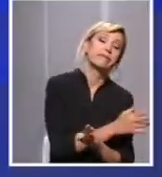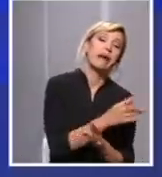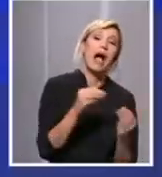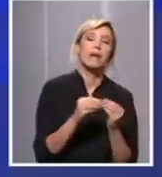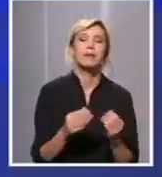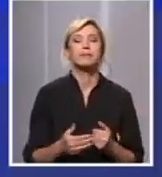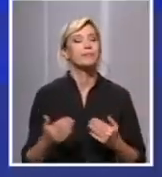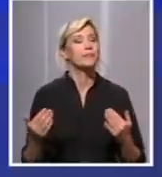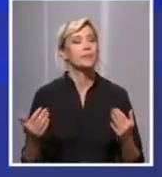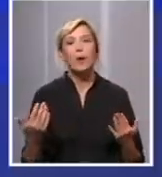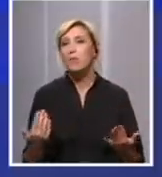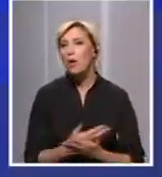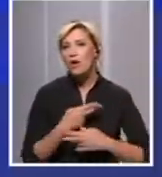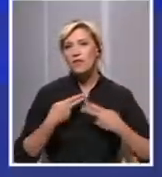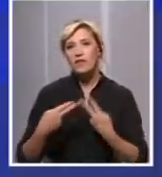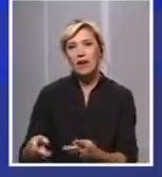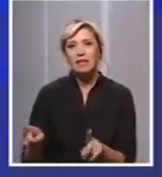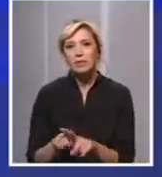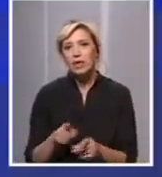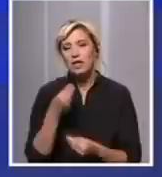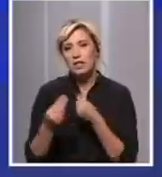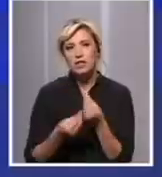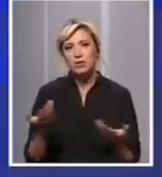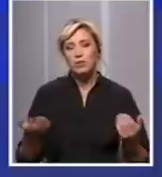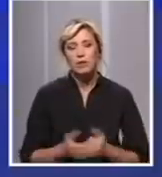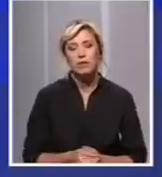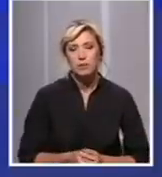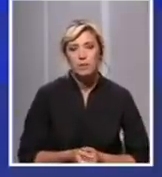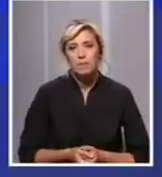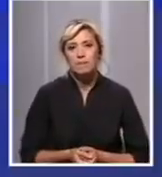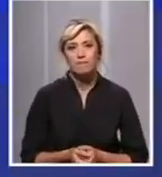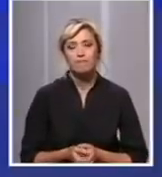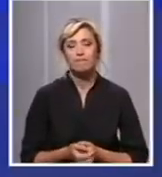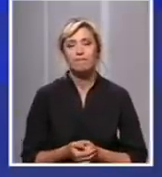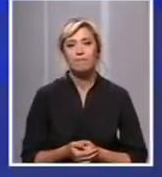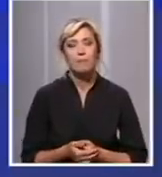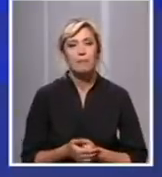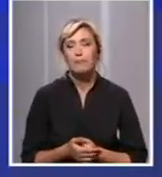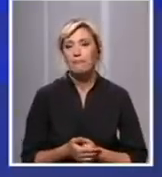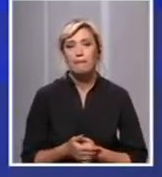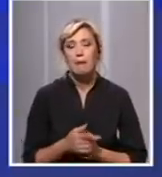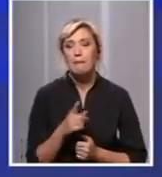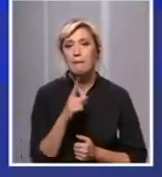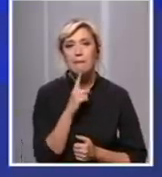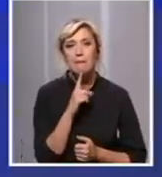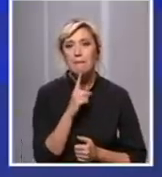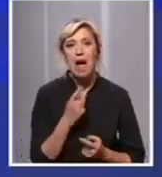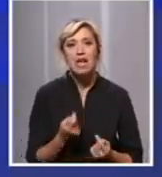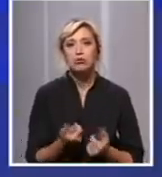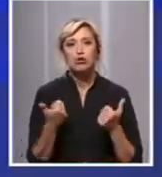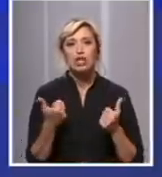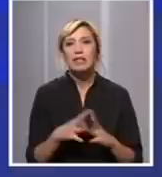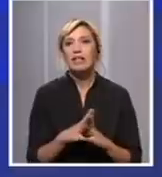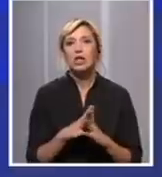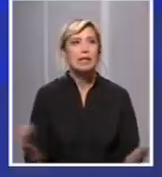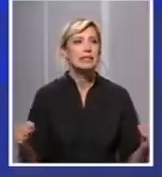isto. Znači mala je verovatnoć sudeći po podacima kako se virus sada ponoša na južnoj hemisferi da će onestati sam od sebe.